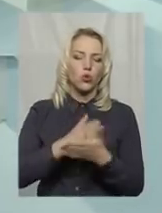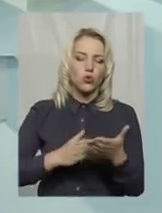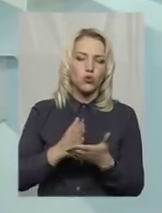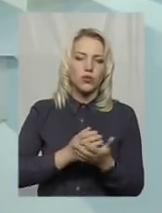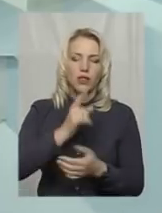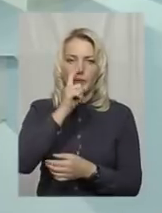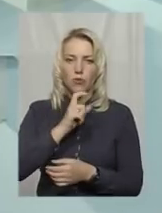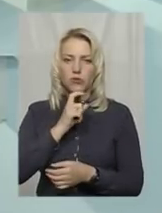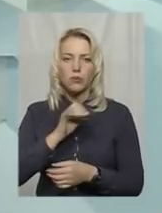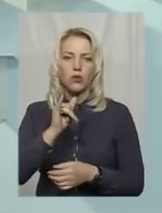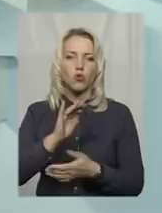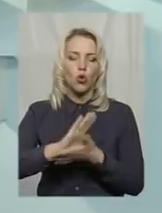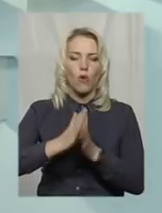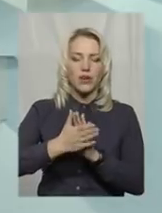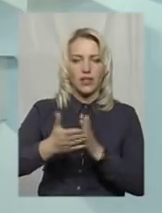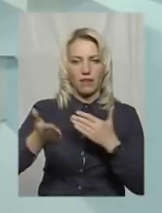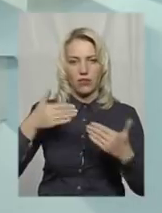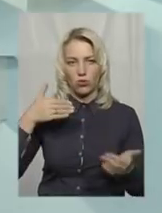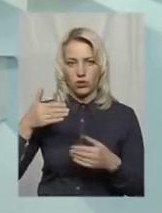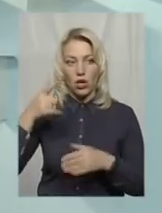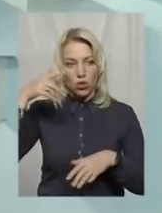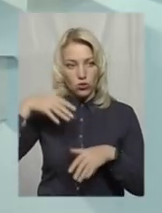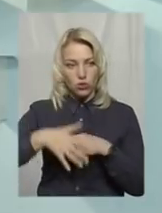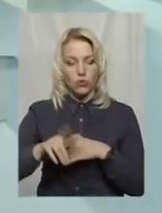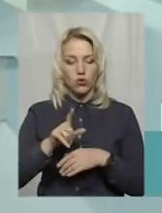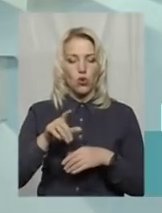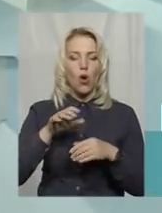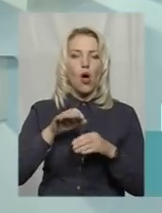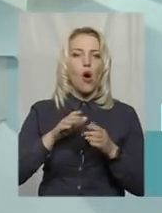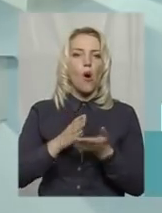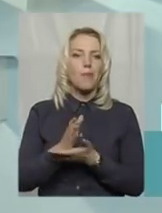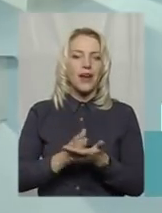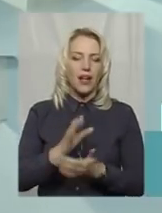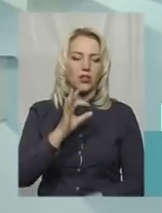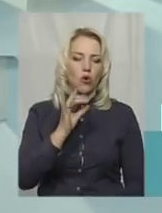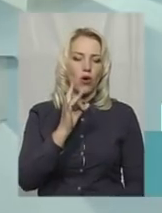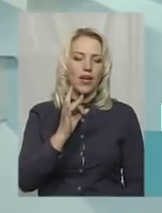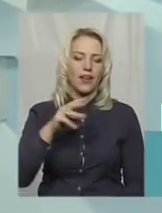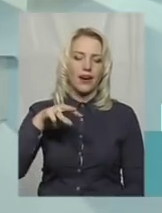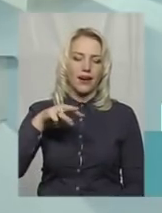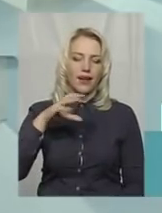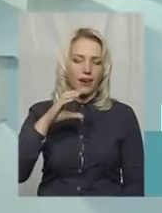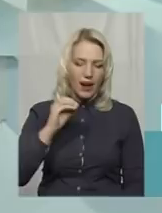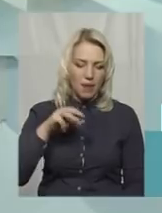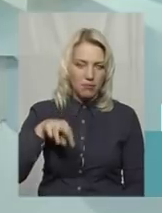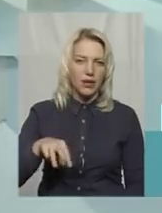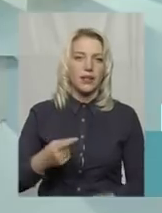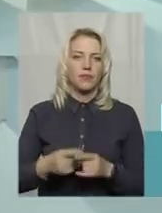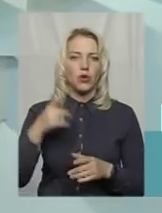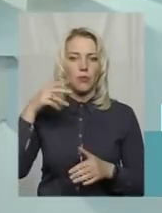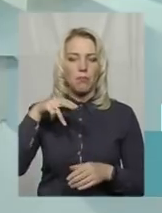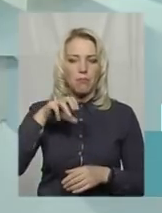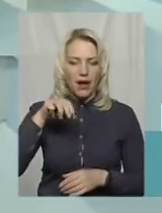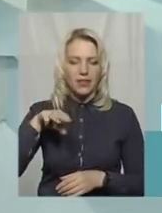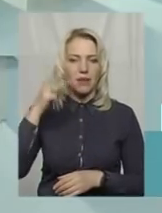в договірних відносинах. Зрозуміло, що оператор ГРМ, розуміючи, в лиці ПАД «Хмельниць Газ», розуміючи, складність